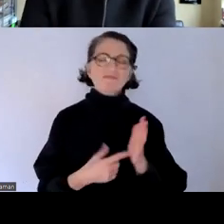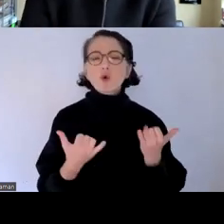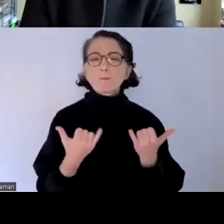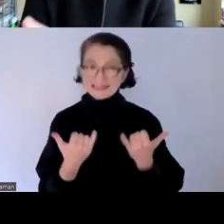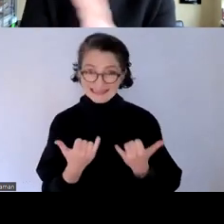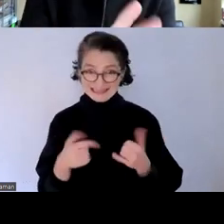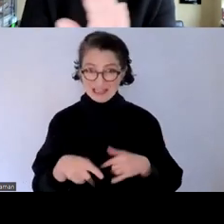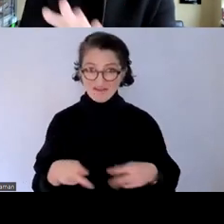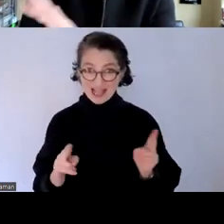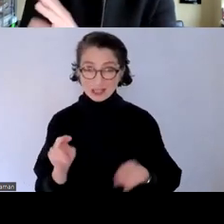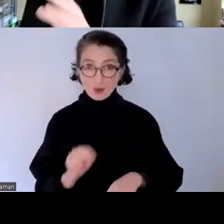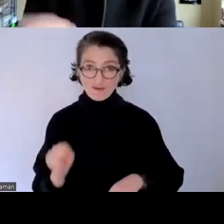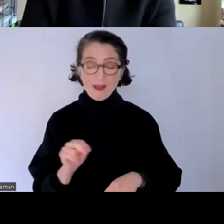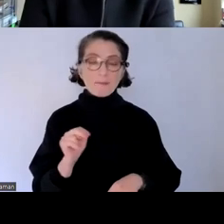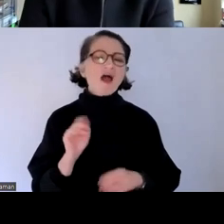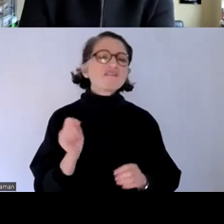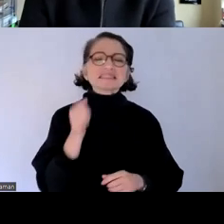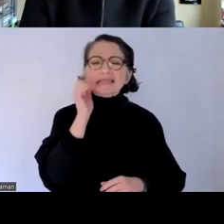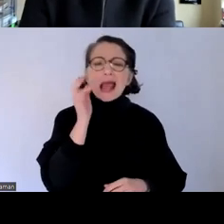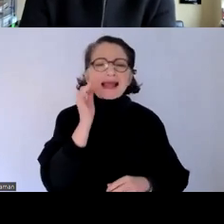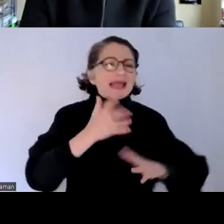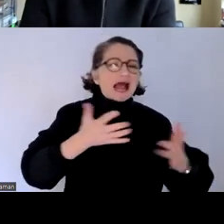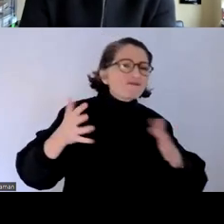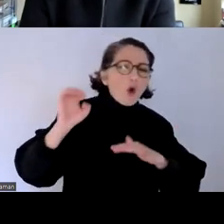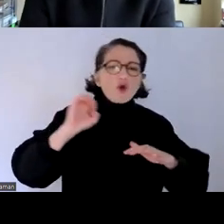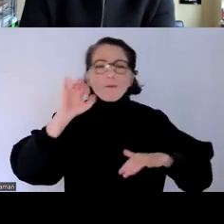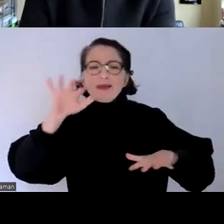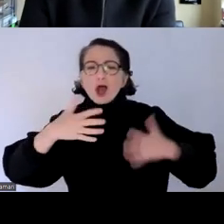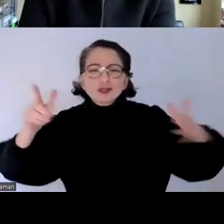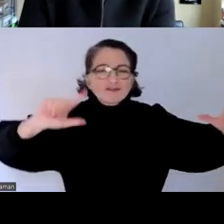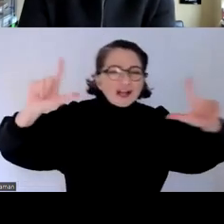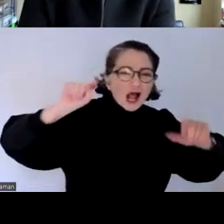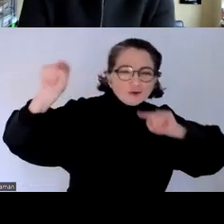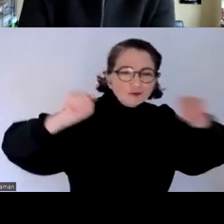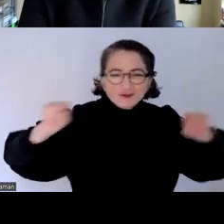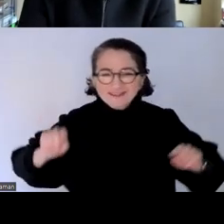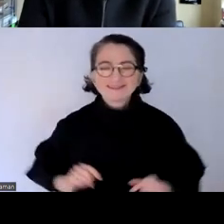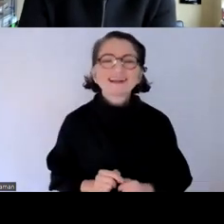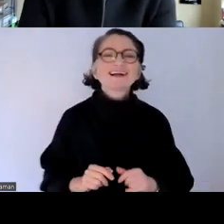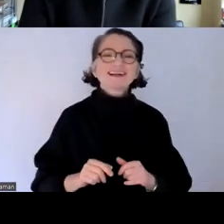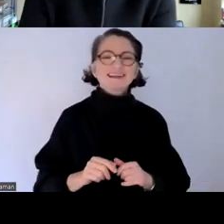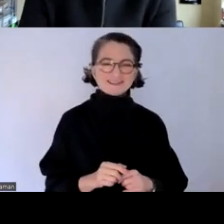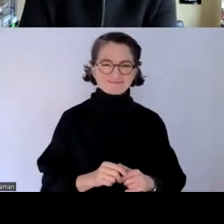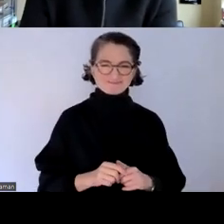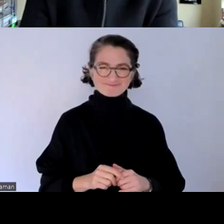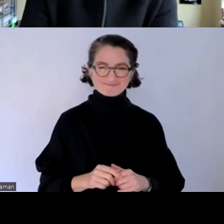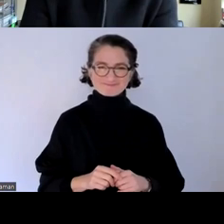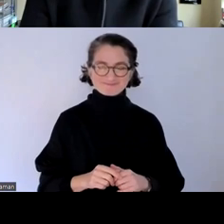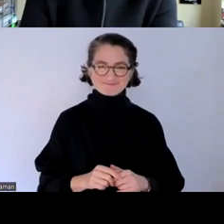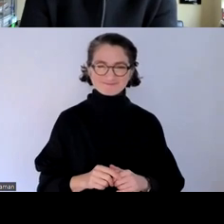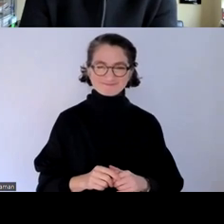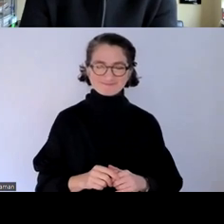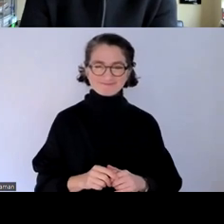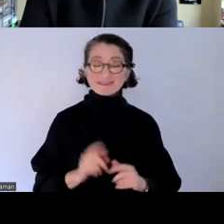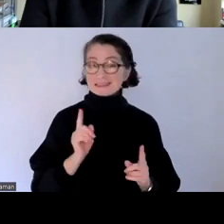dieser phase im november gibt es fast täglich irgendwo in europa eine große veranstaltung die durchgeführt wird um